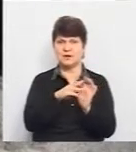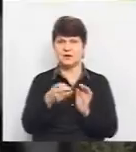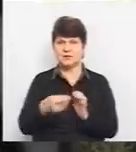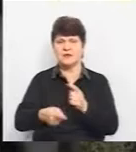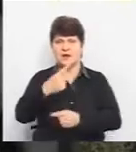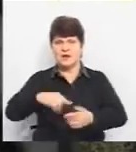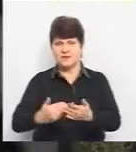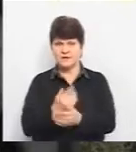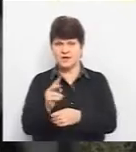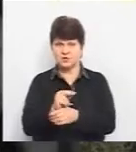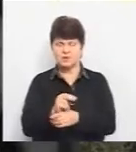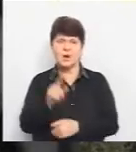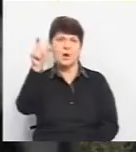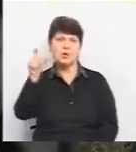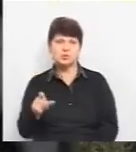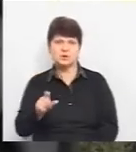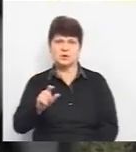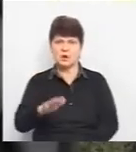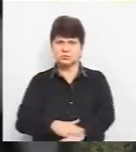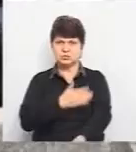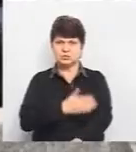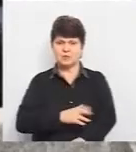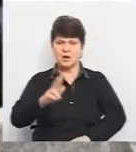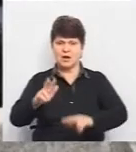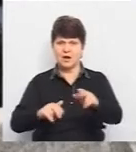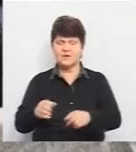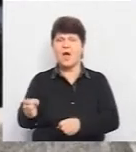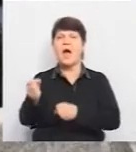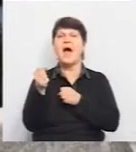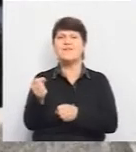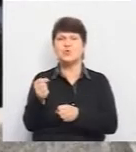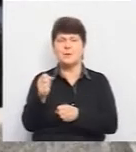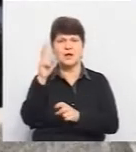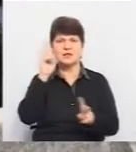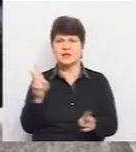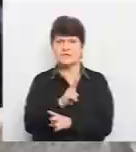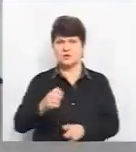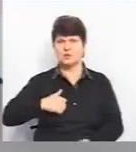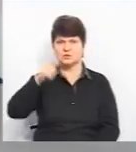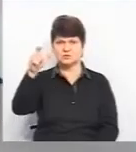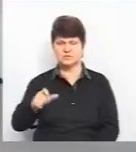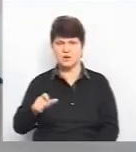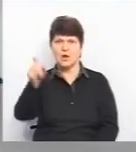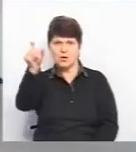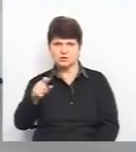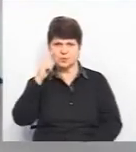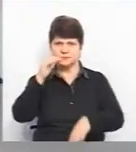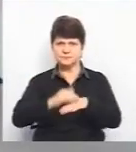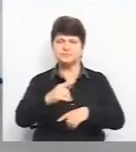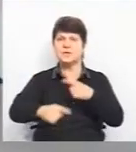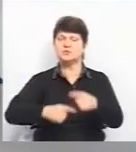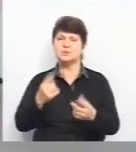відновлять. Що ж до людини, яка розфарбувала чоботи автомат невідомих солдатів, то її особу встановили наступного дня, розповіла